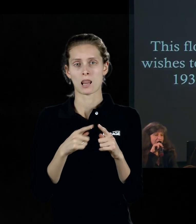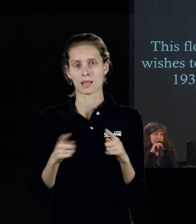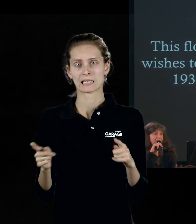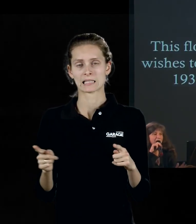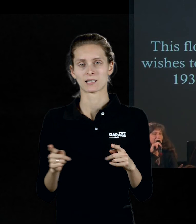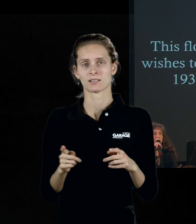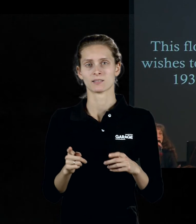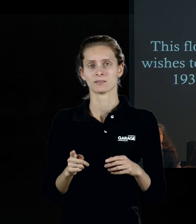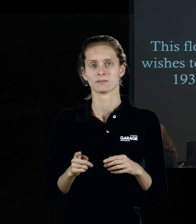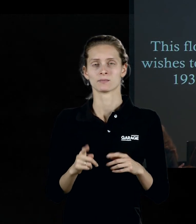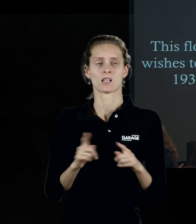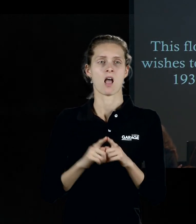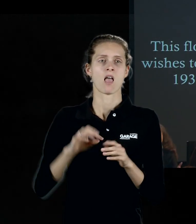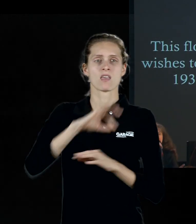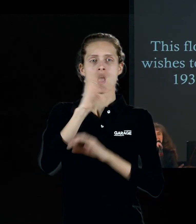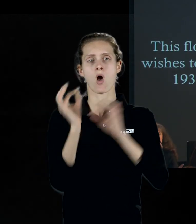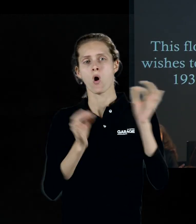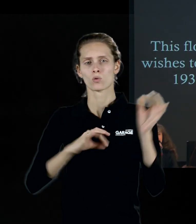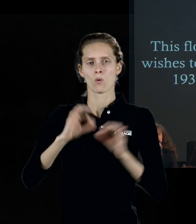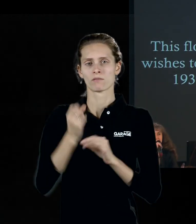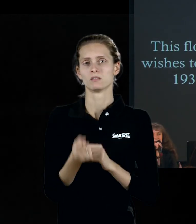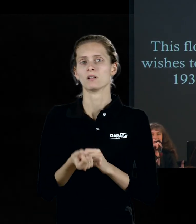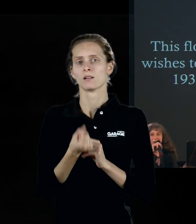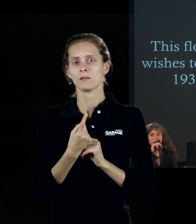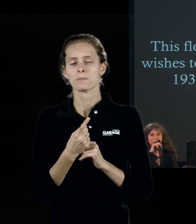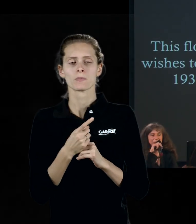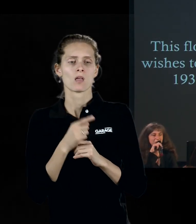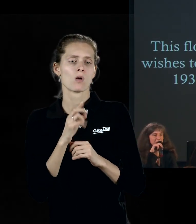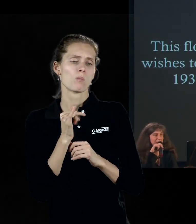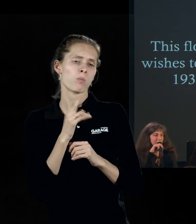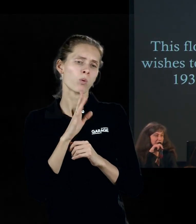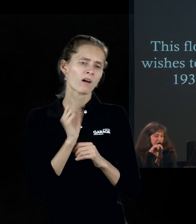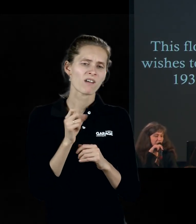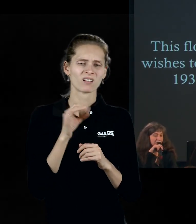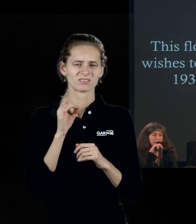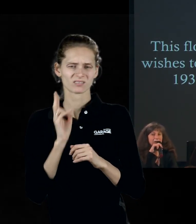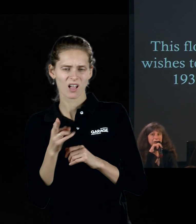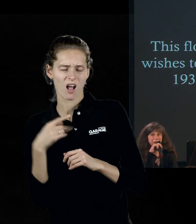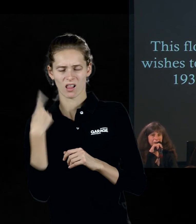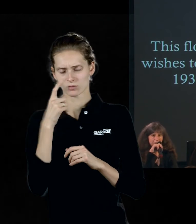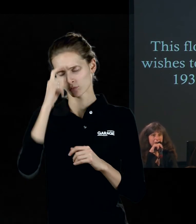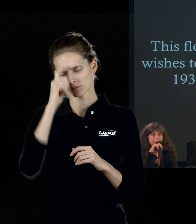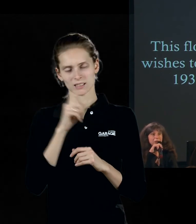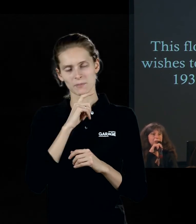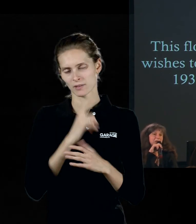иероглифическими оказываются, то ли буквами, то ли знаками, то ли лицами оказываются и